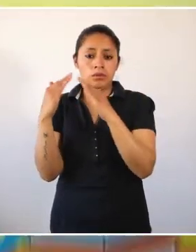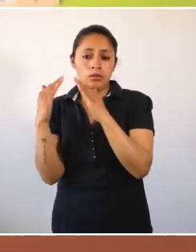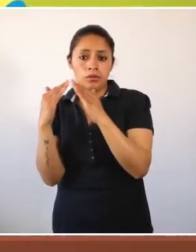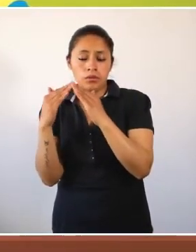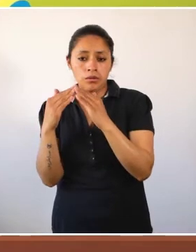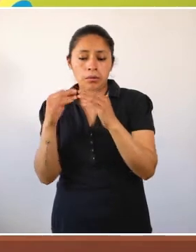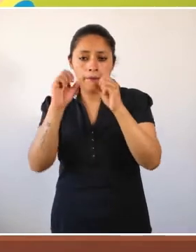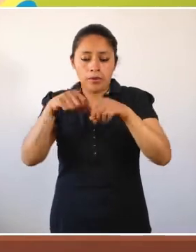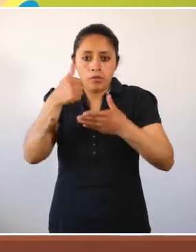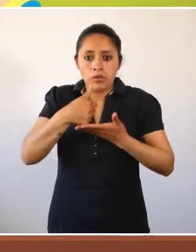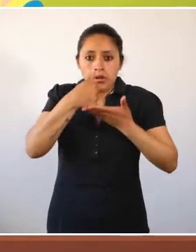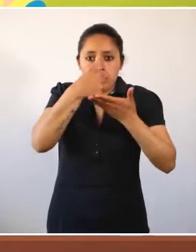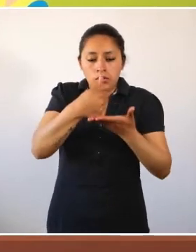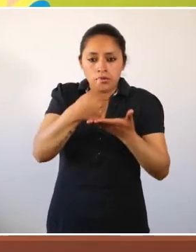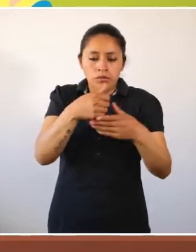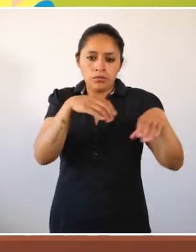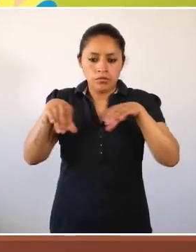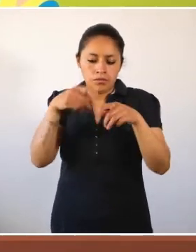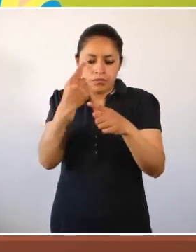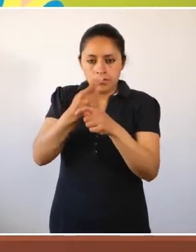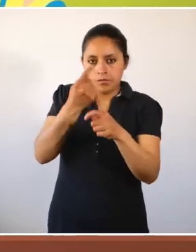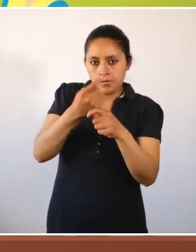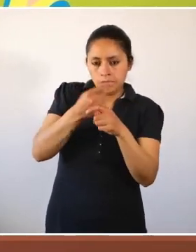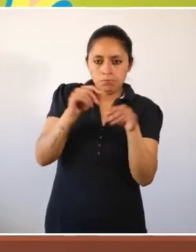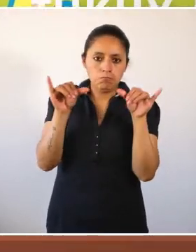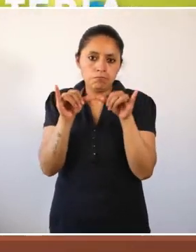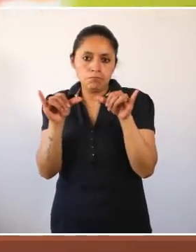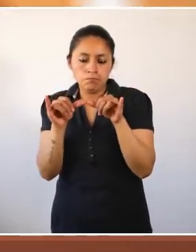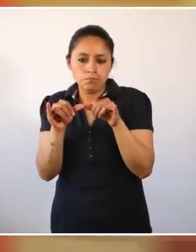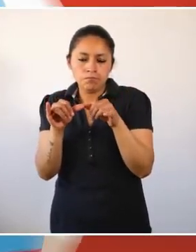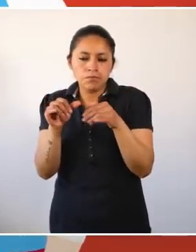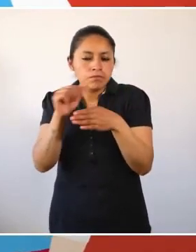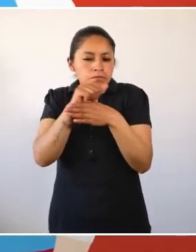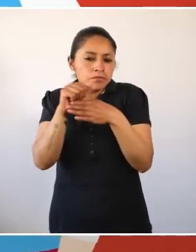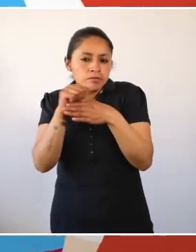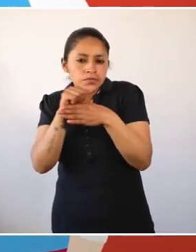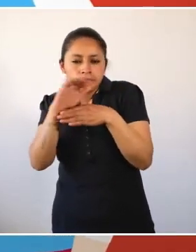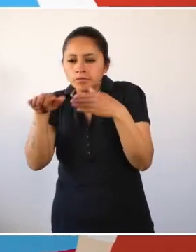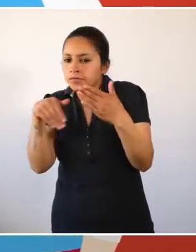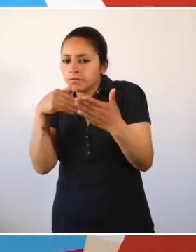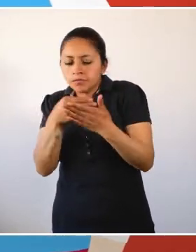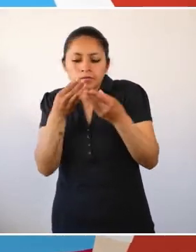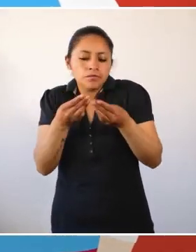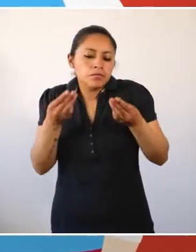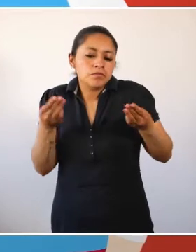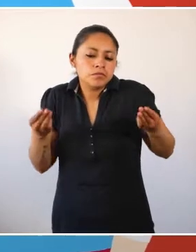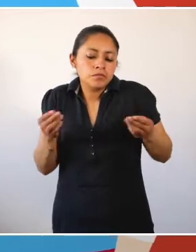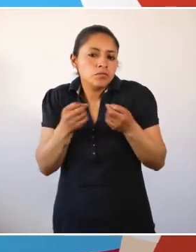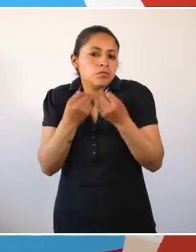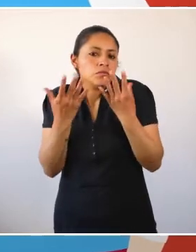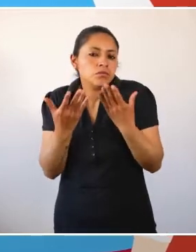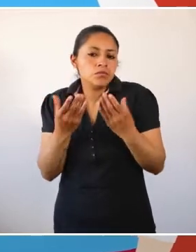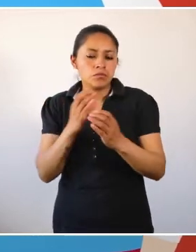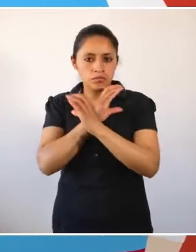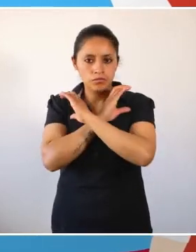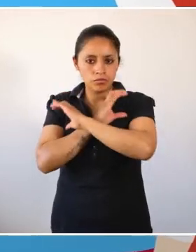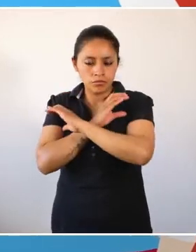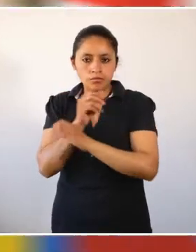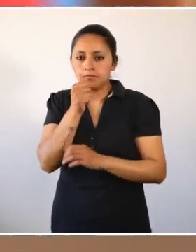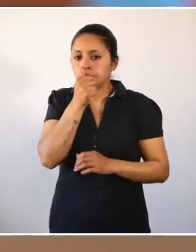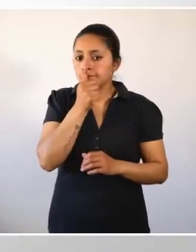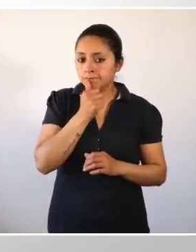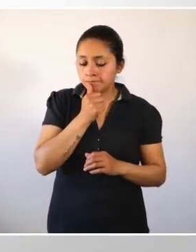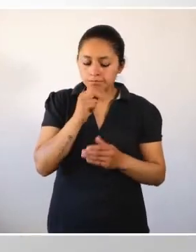ari, yachai wasimanta kwa dernokunawan, pangakunawan, chantapis revista kunawan, yachai kuchina. Hinalatach internetpi,